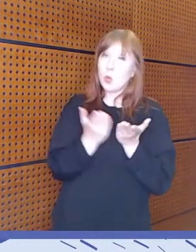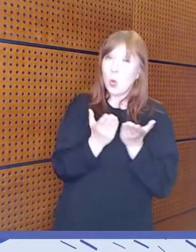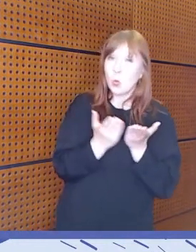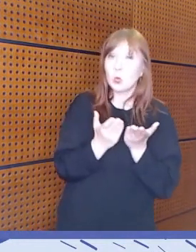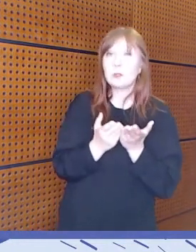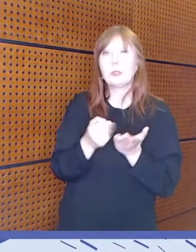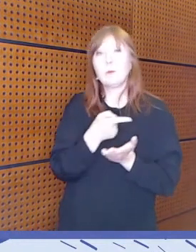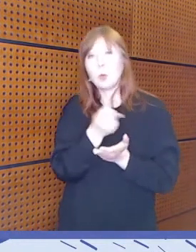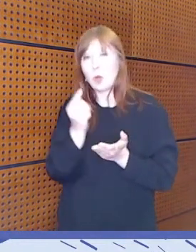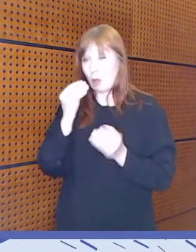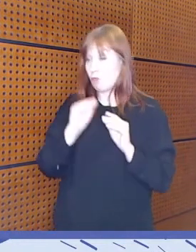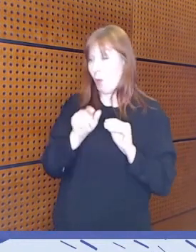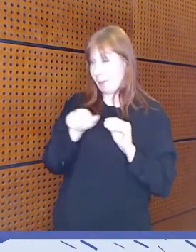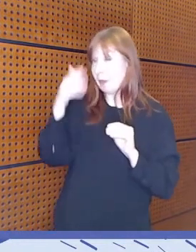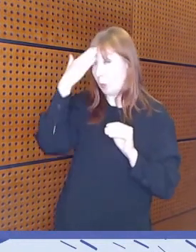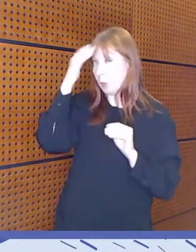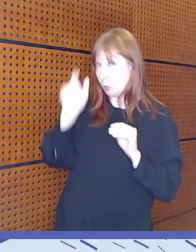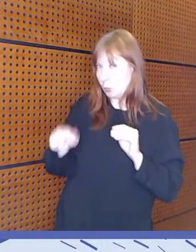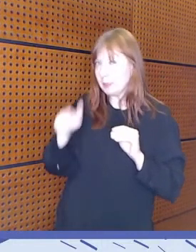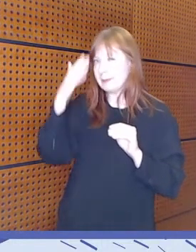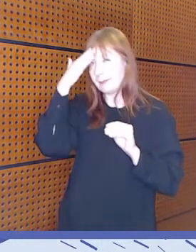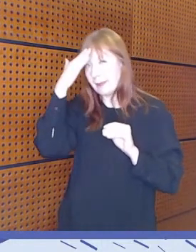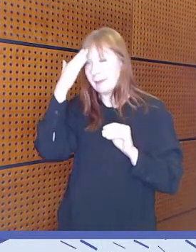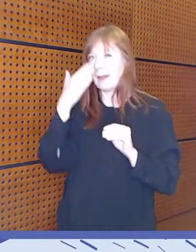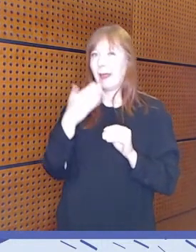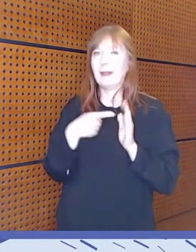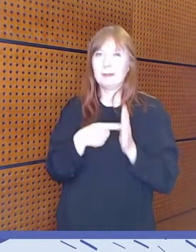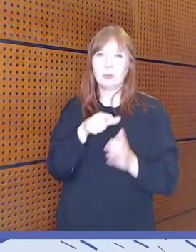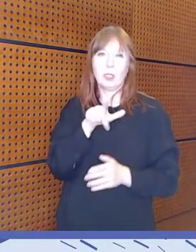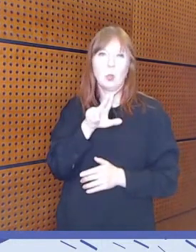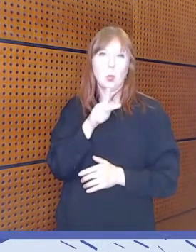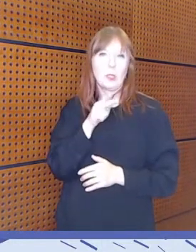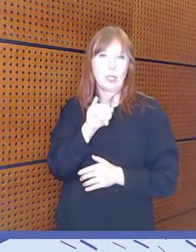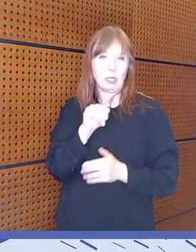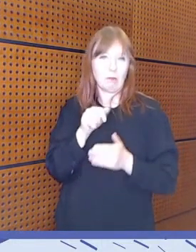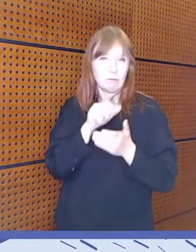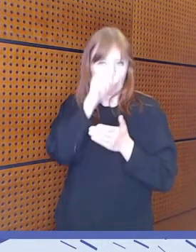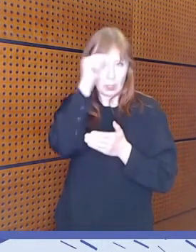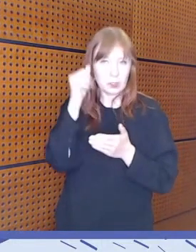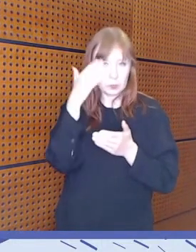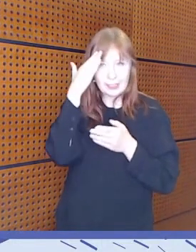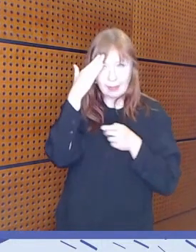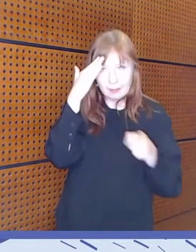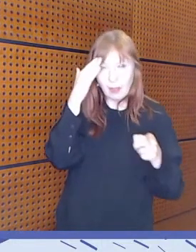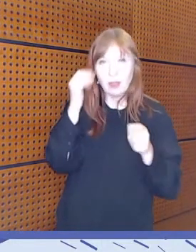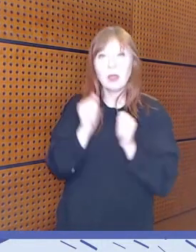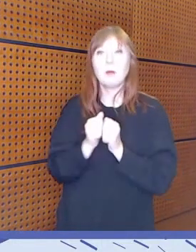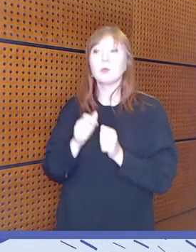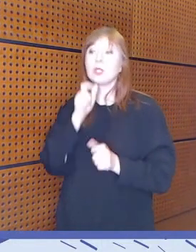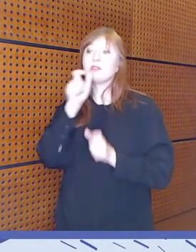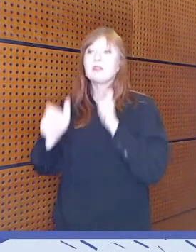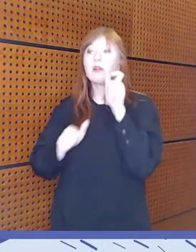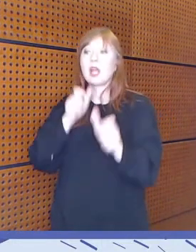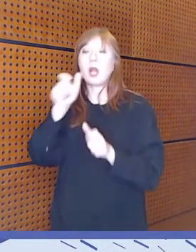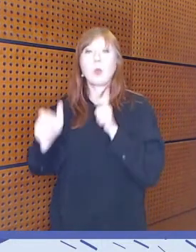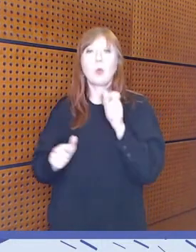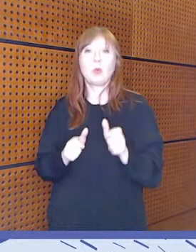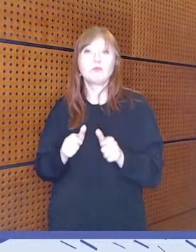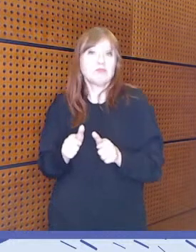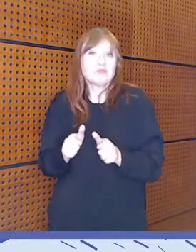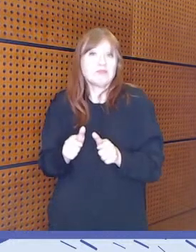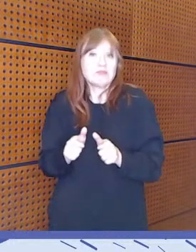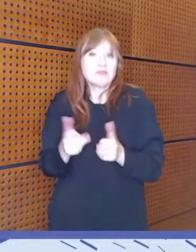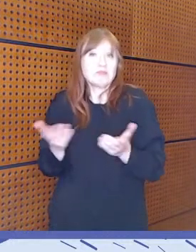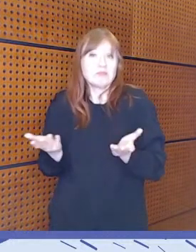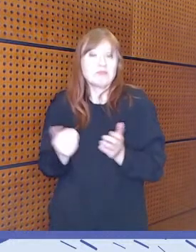tunnistavat ja tietävät vaikka lukivaikeudesta, niin silti saattaa olla, että esimerkiksi sanelua ei saada antaa käyttää, koska se on